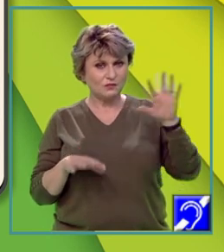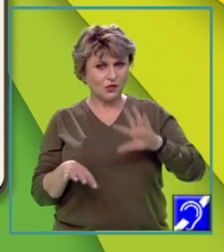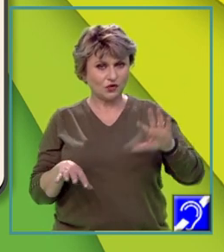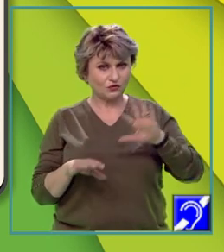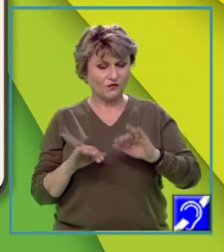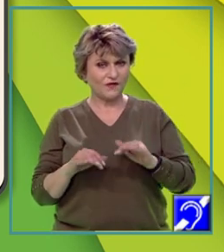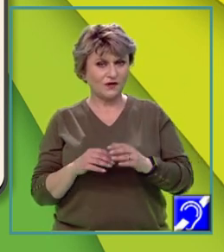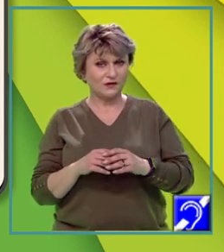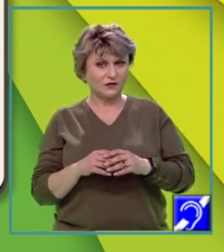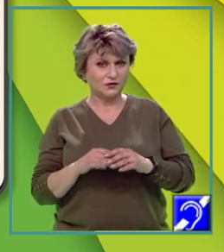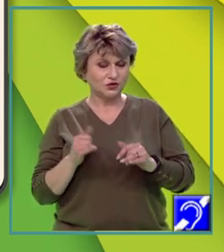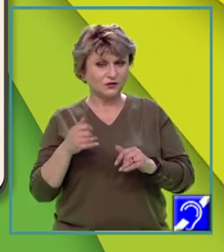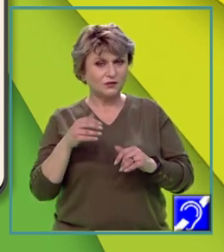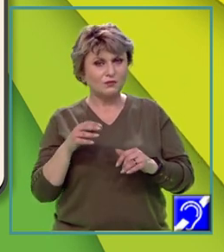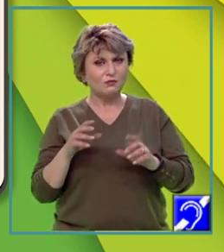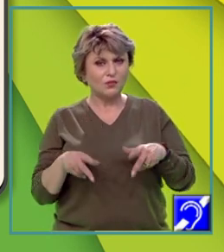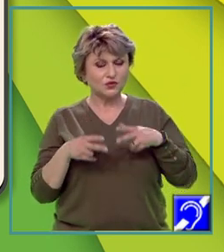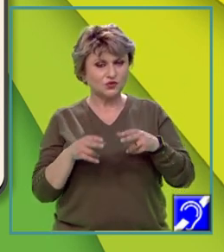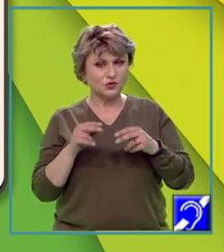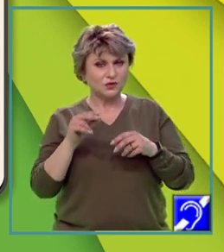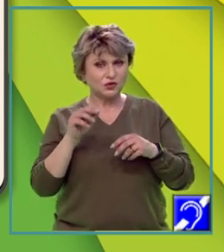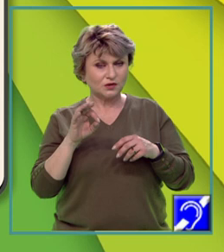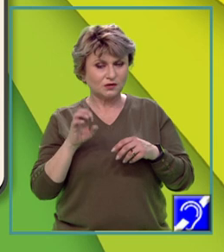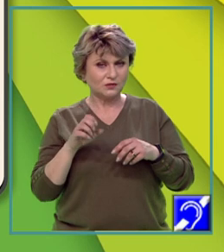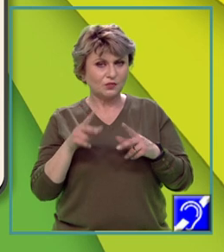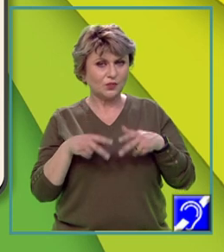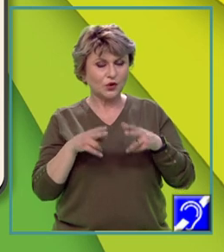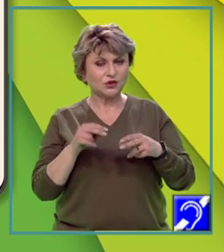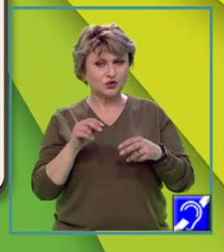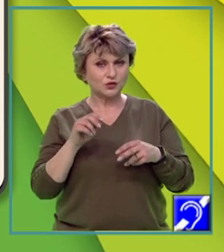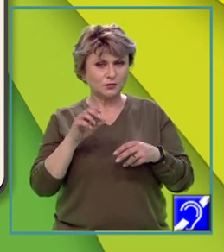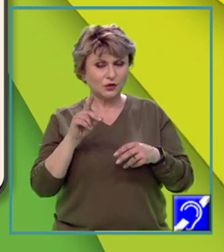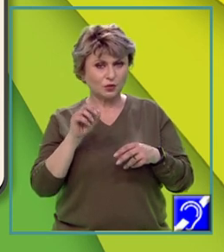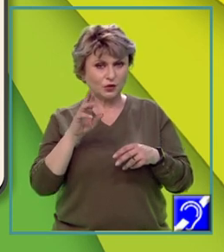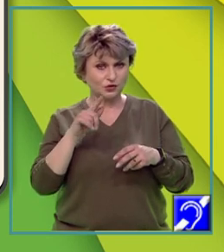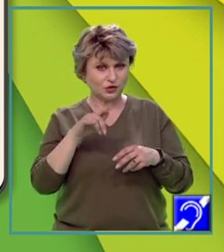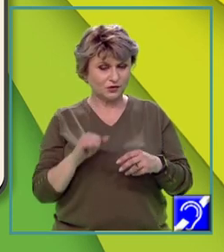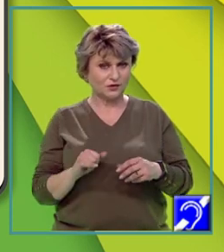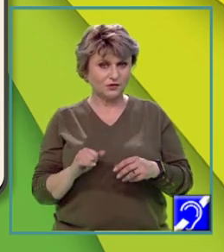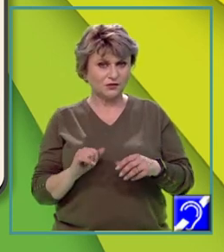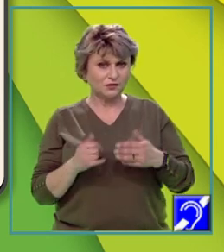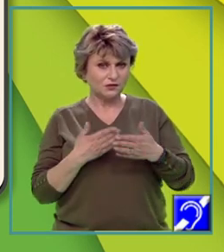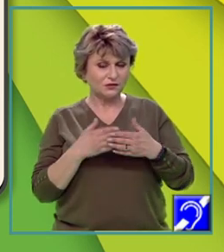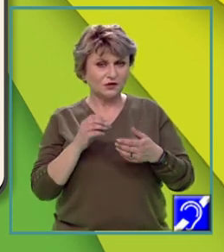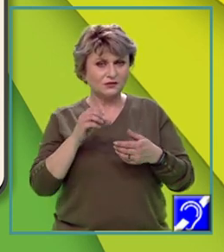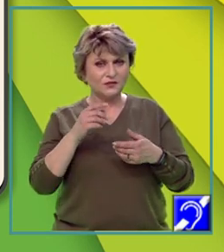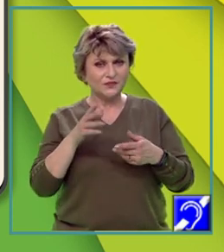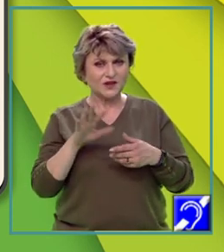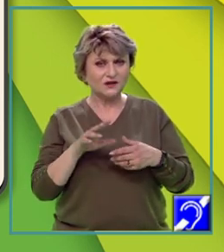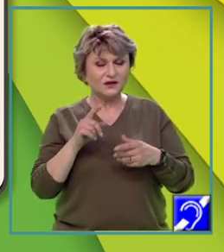podișul Getic, podișul Dobrogei, depresiunea culinară a Transilvaniei,